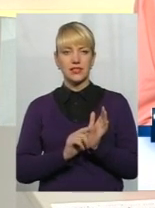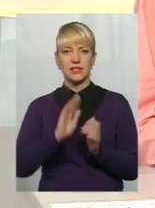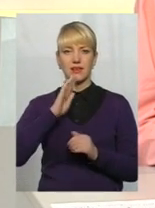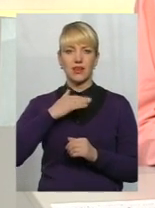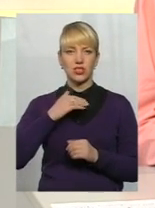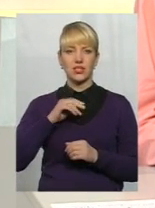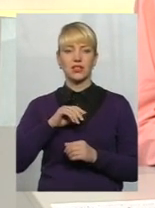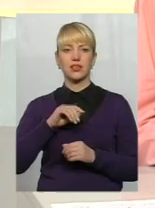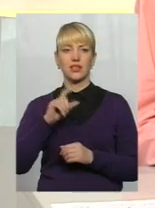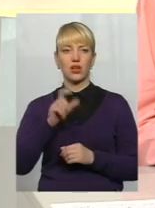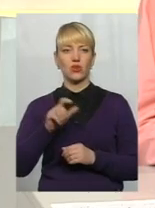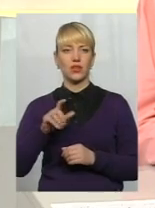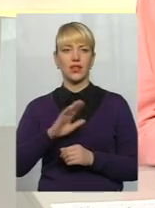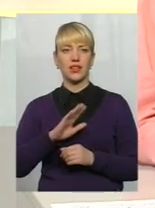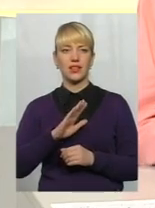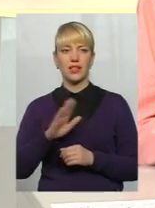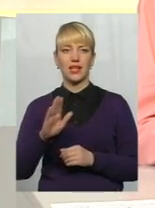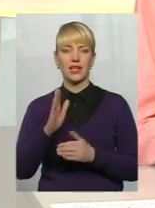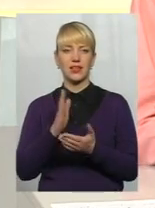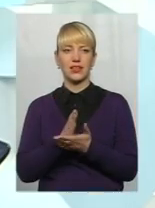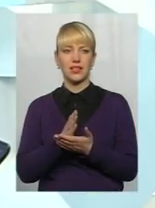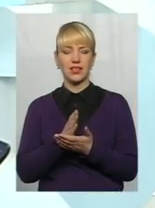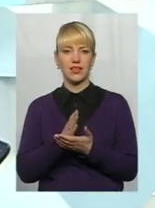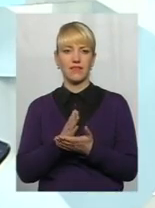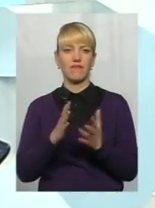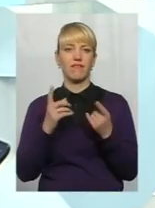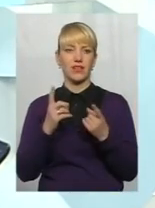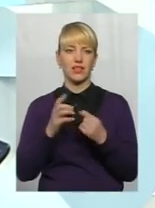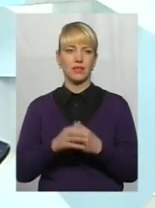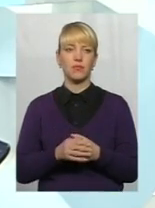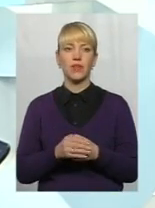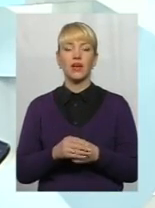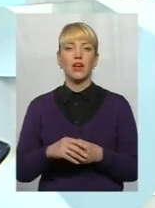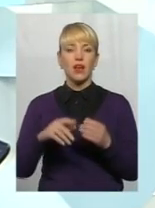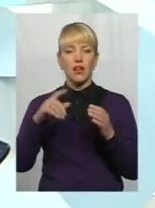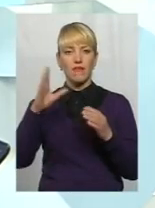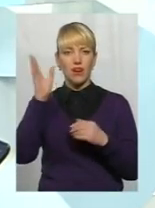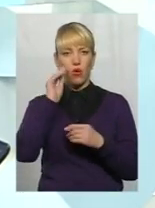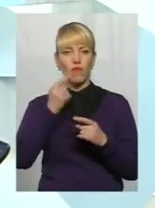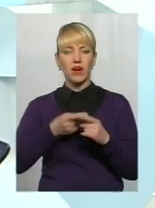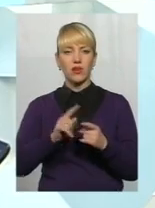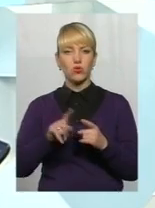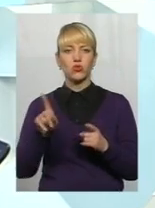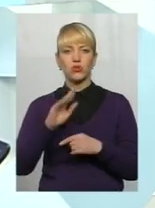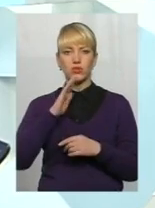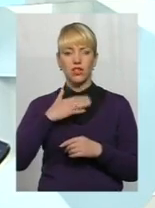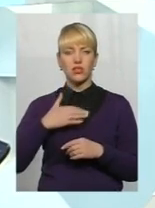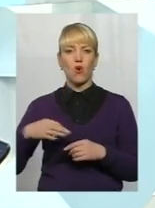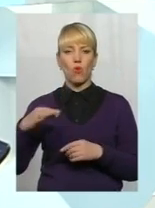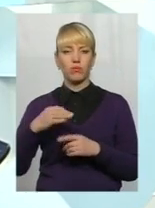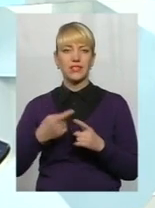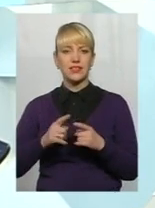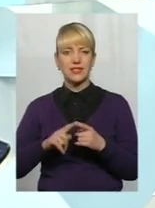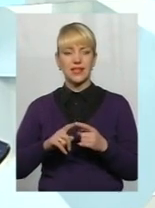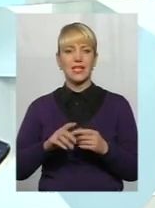пенсіонерів є невеличкими. З рахуванням того, що наша область в більшості – це